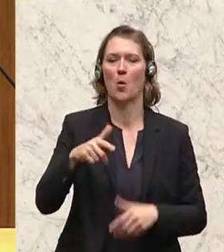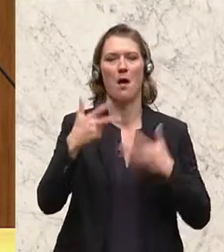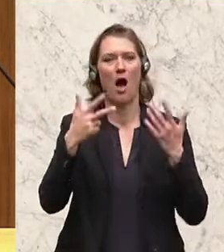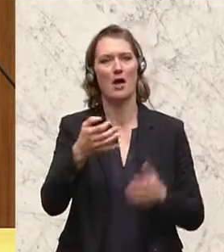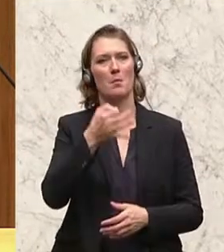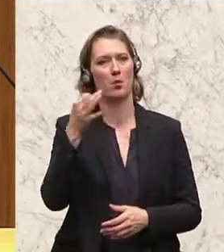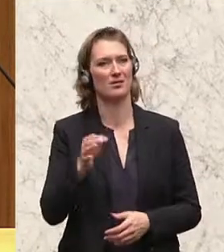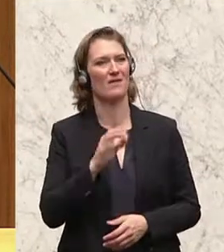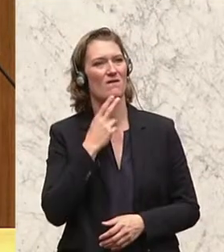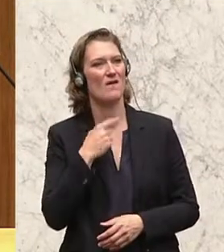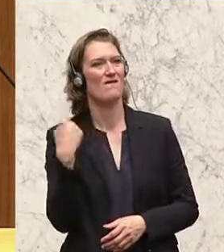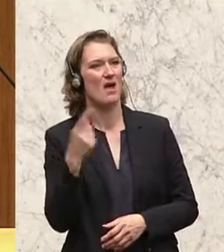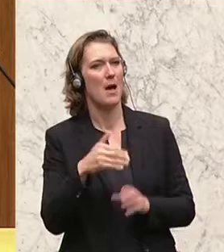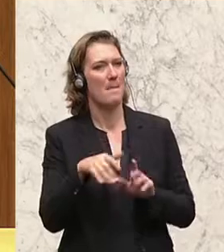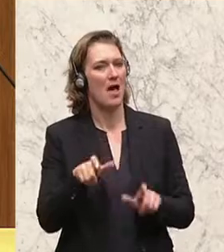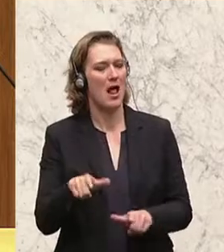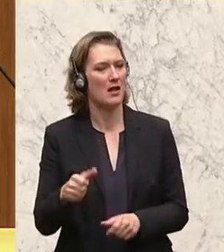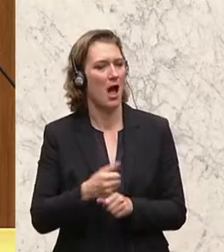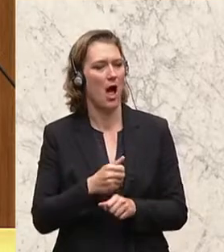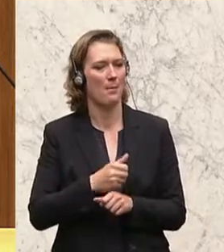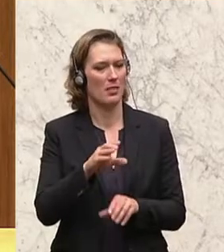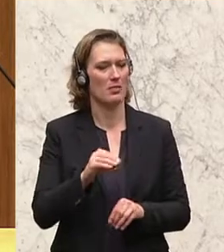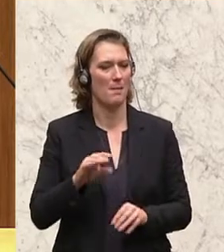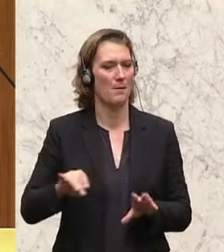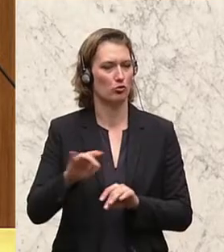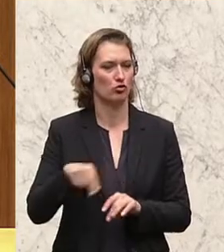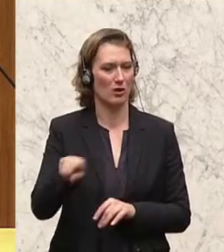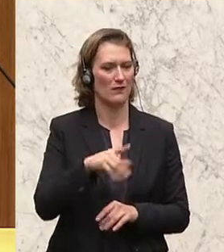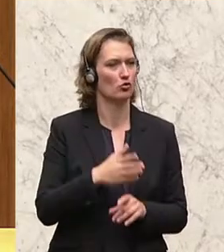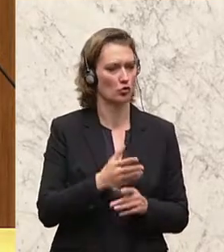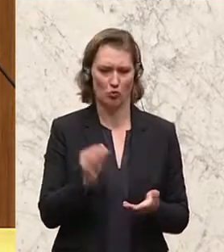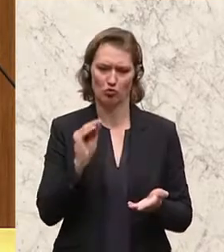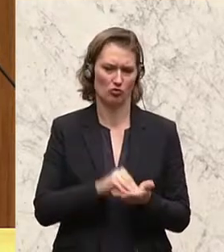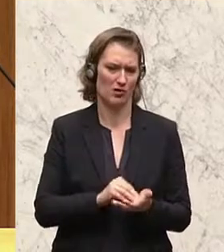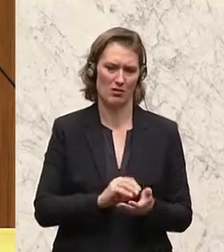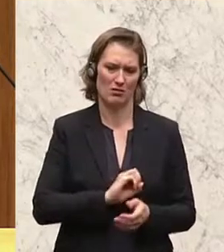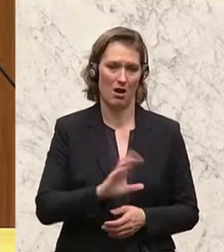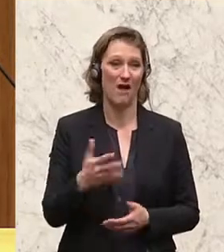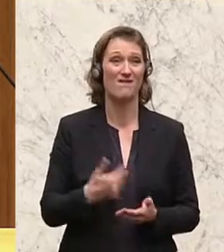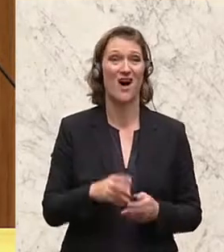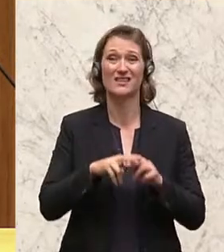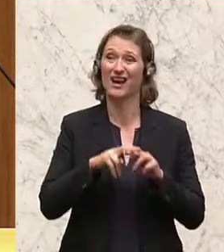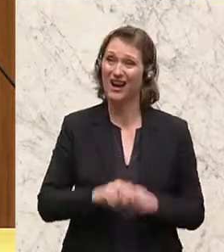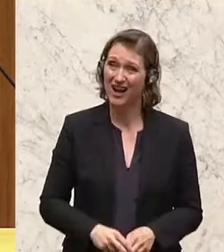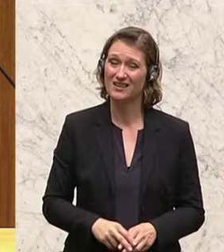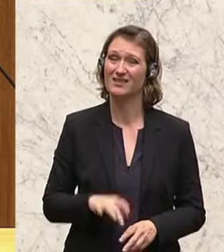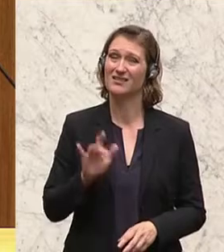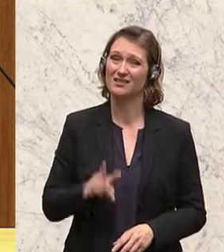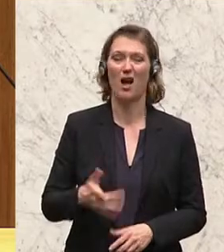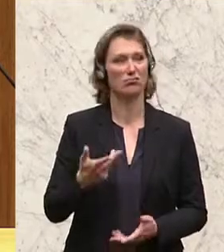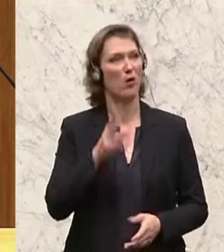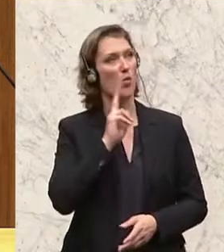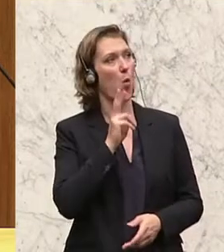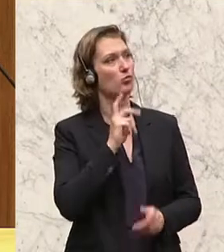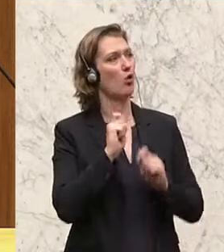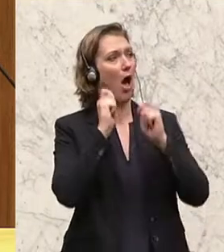für jene, die ältere Arbeitnehmerin beschäftigen, ist auch festgelegt. Also was bleibt von diesem komischen